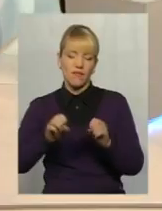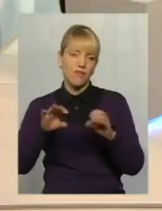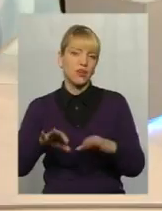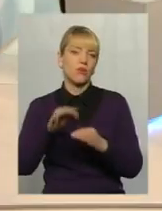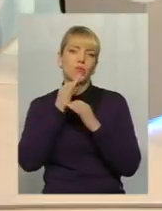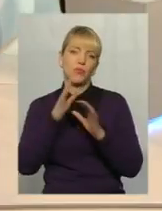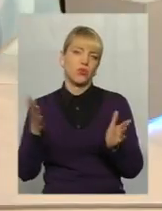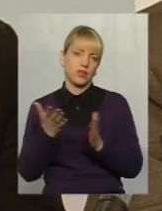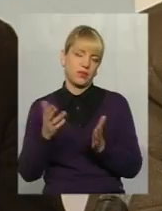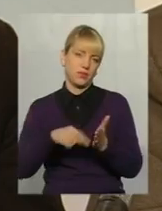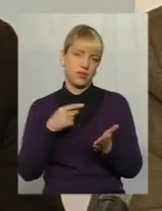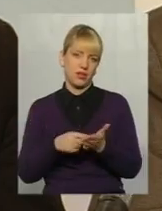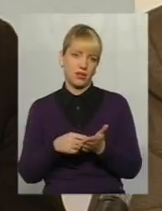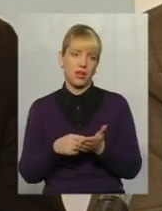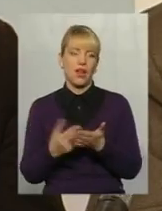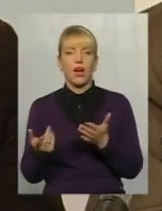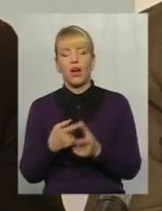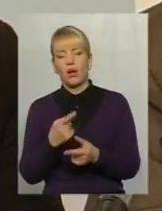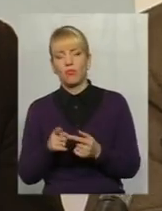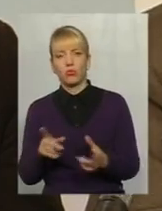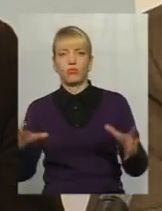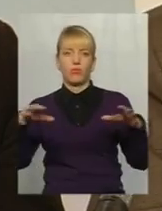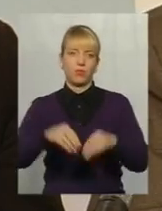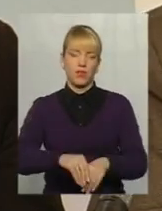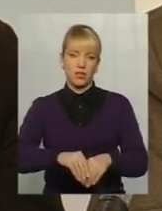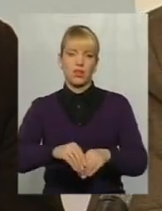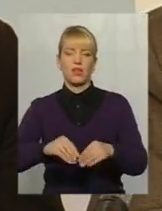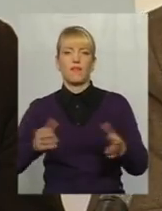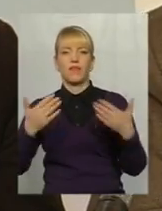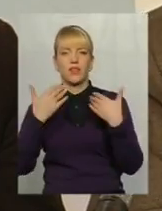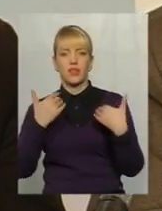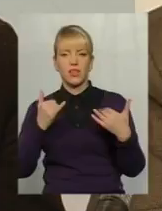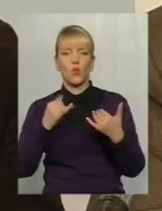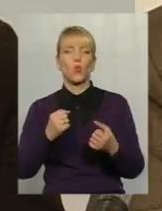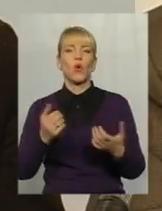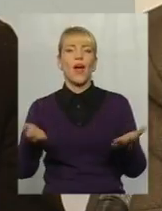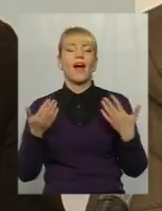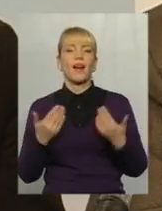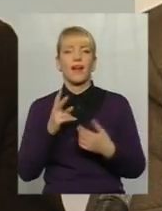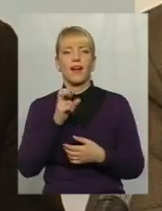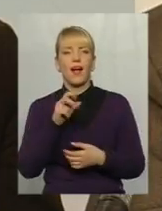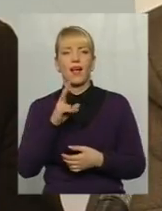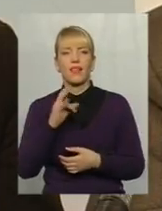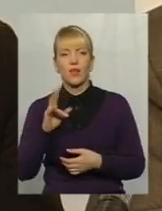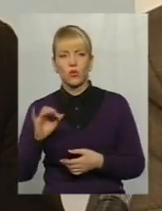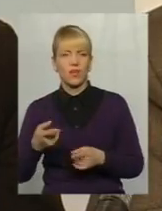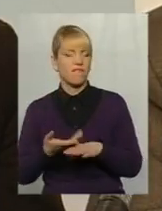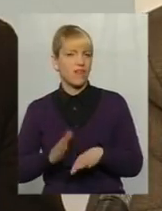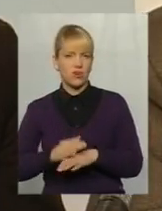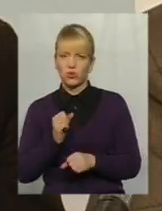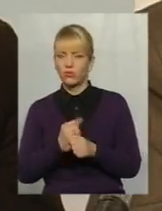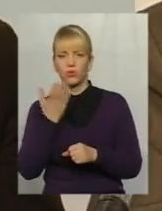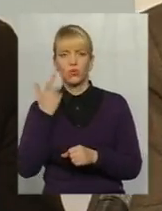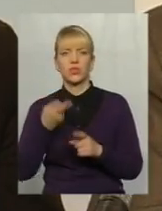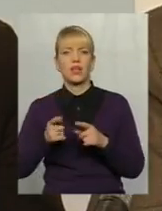або люди об'єднують там вихідні у Різдвяні канікули, особливо важко, коли це роблять адміністративні державні